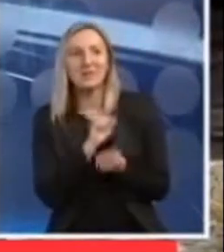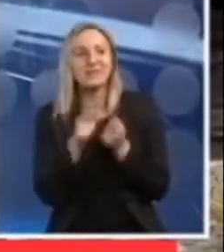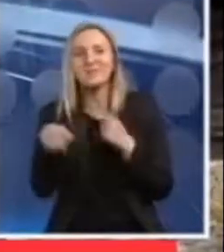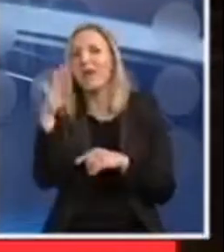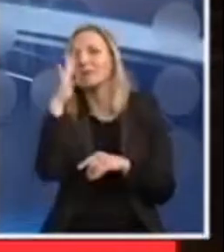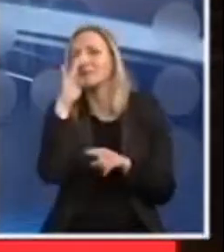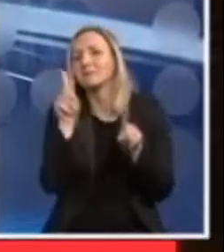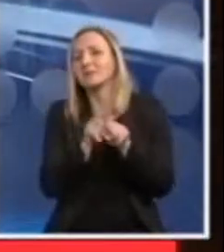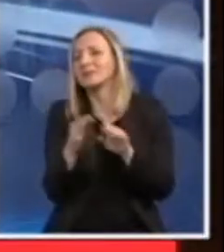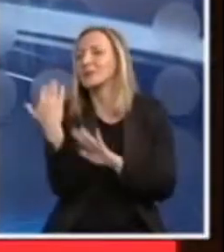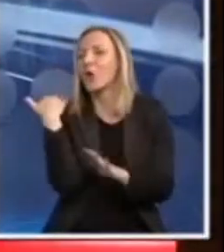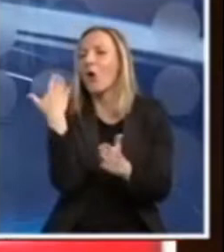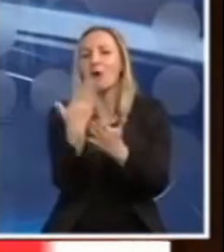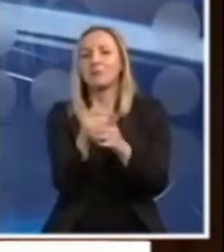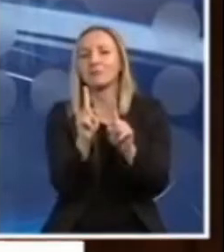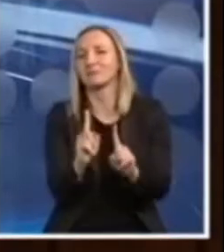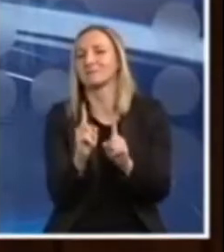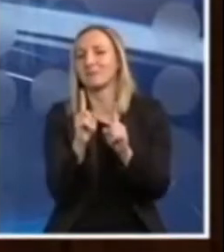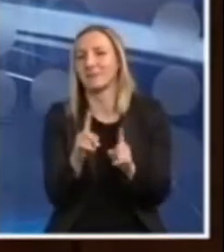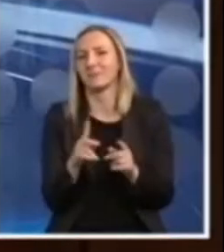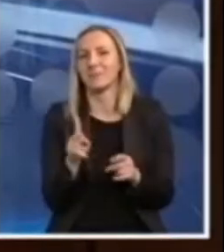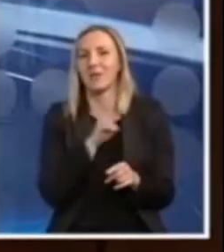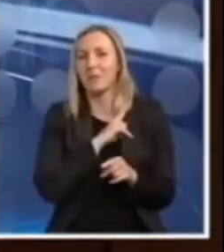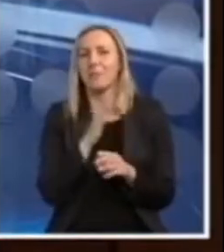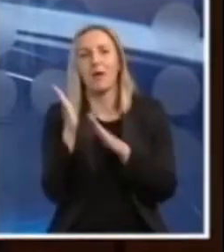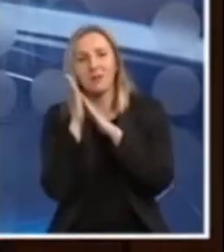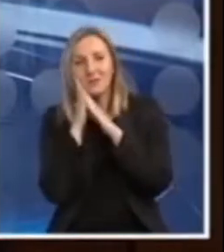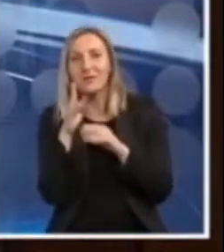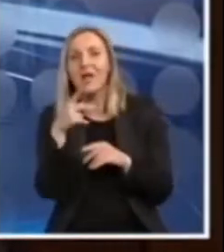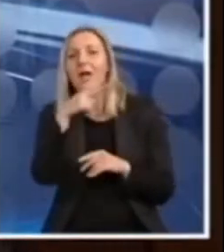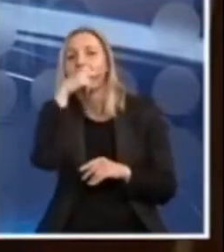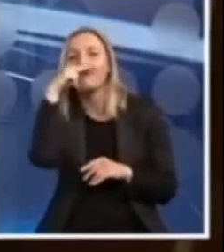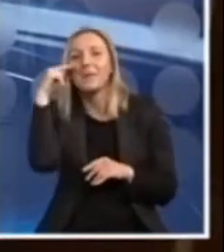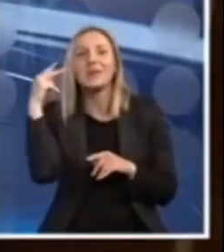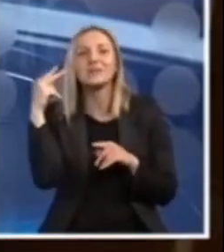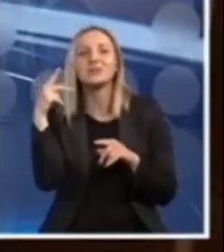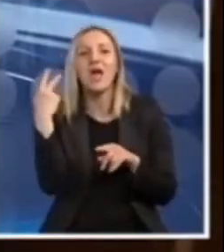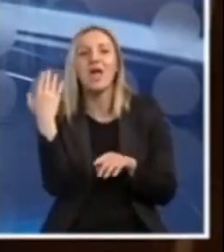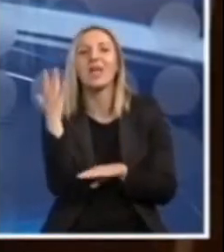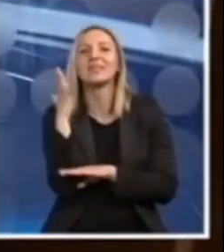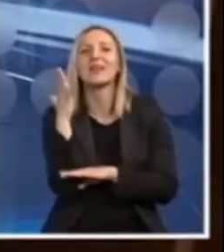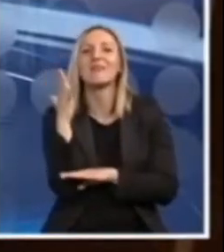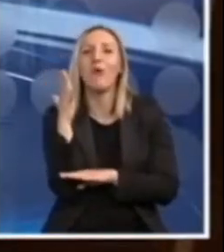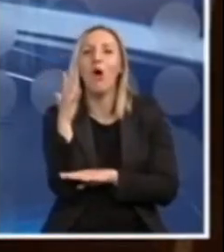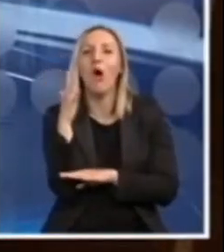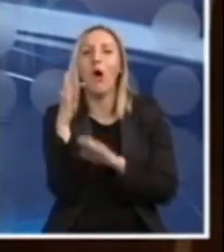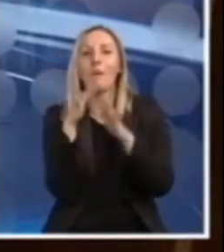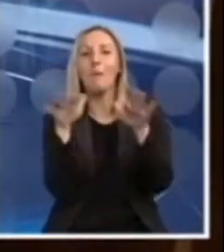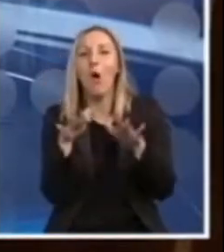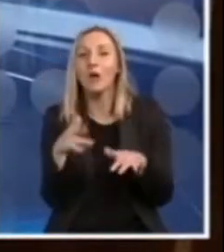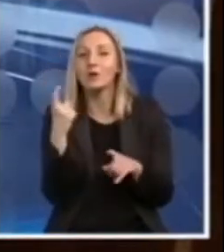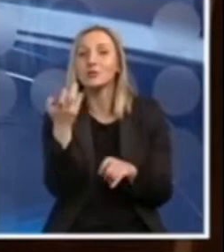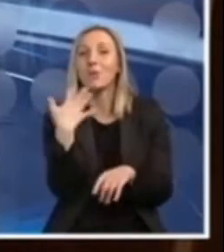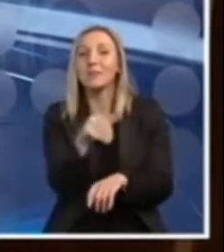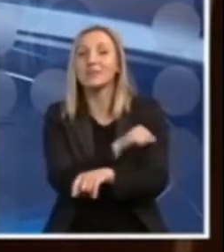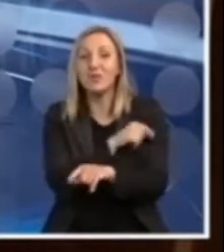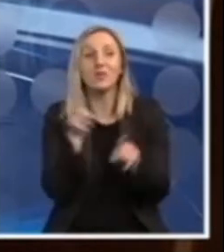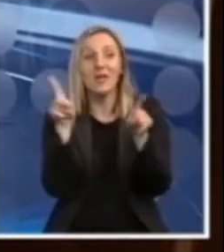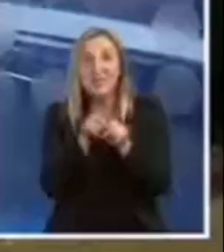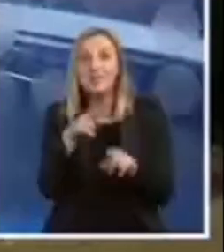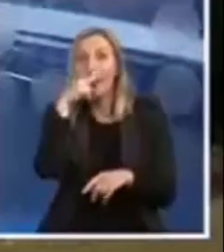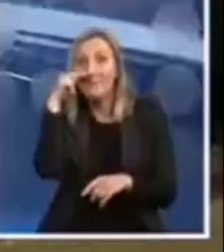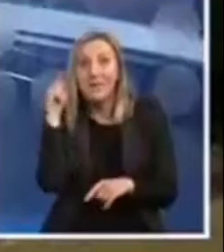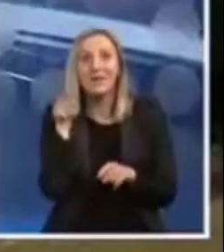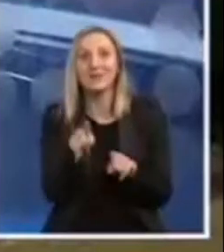sve autentično, imamo smještaj. Miriše li borovina? Da, 150 godina mirišaš ove. Da, da.